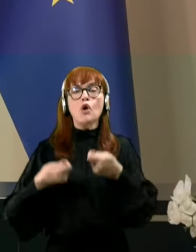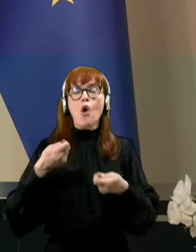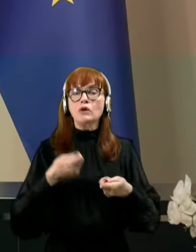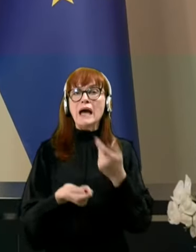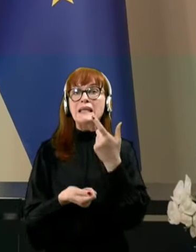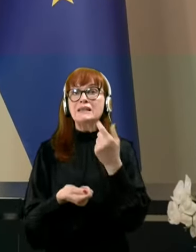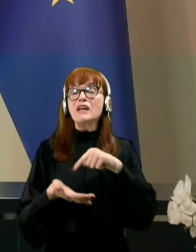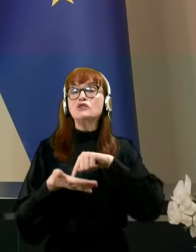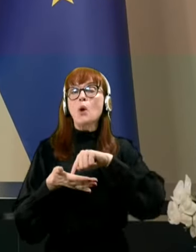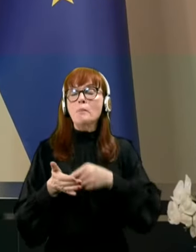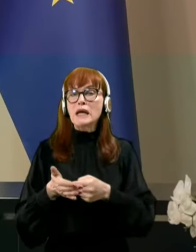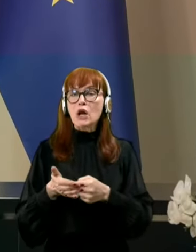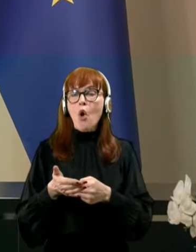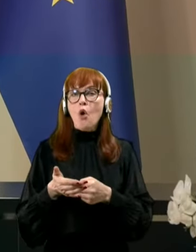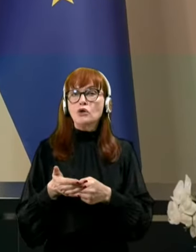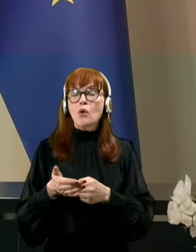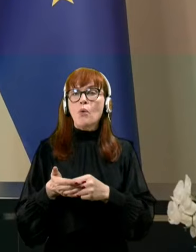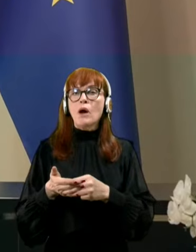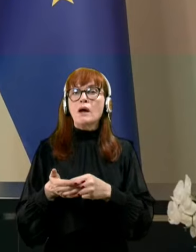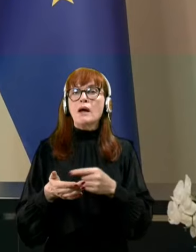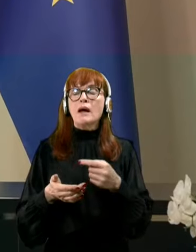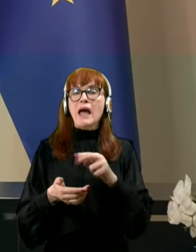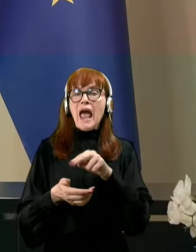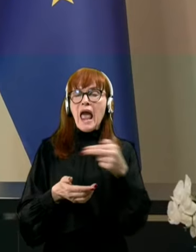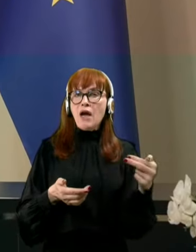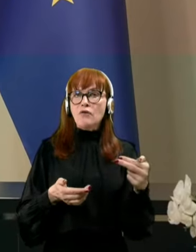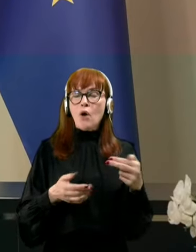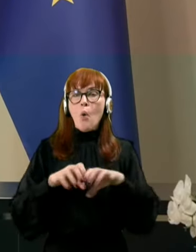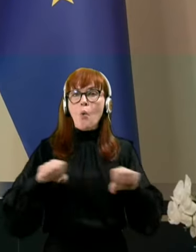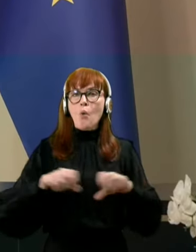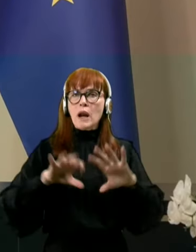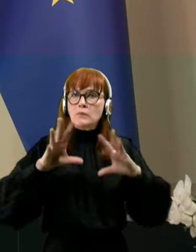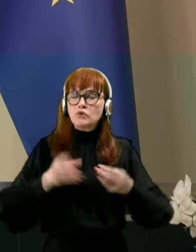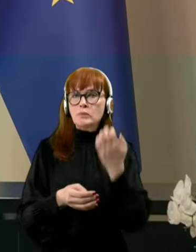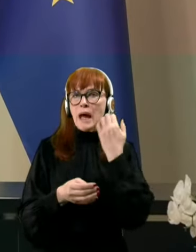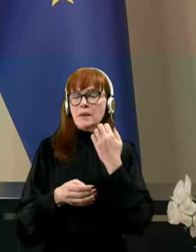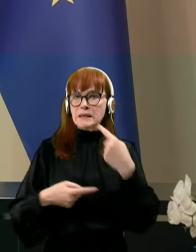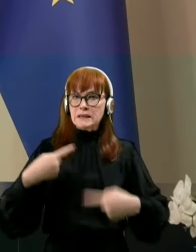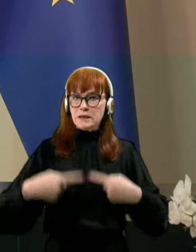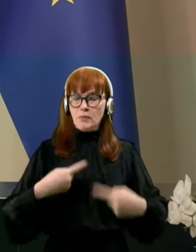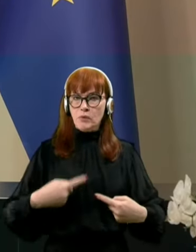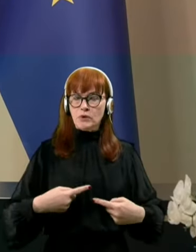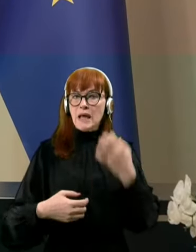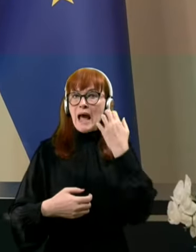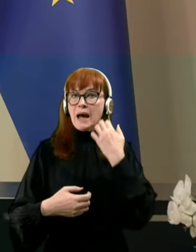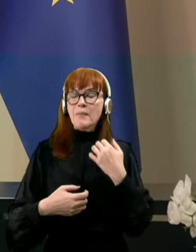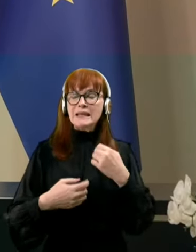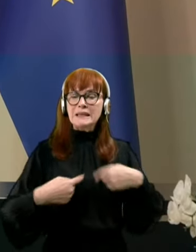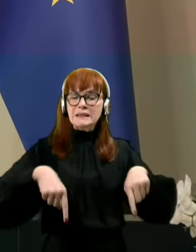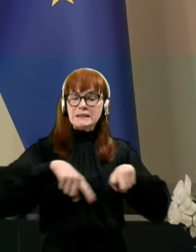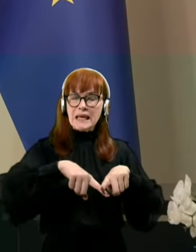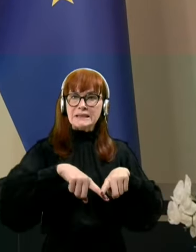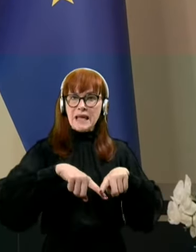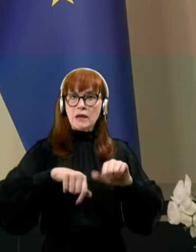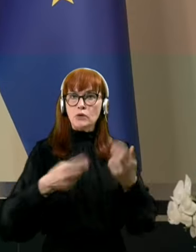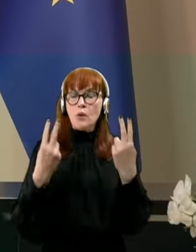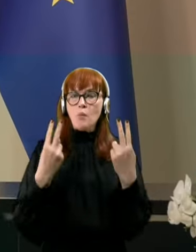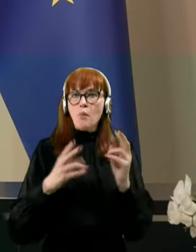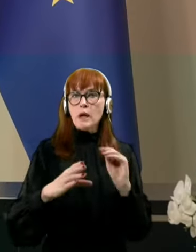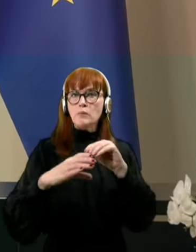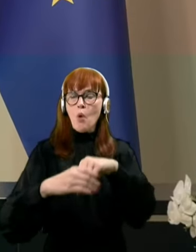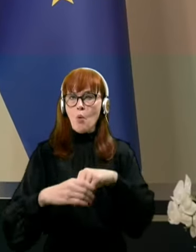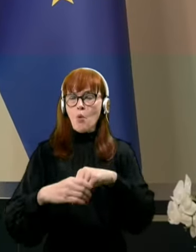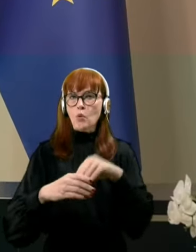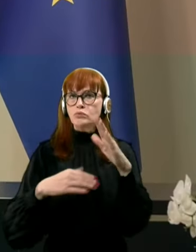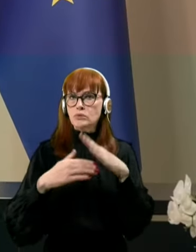dobrih 200 milijonov evrov za ukrepe skupne kmetijske politike. Kmetijski sektor je bil tudi pomembno vključen